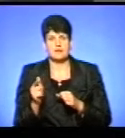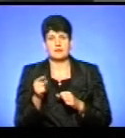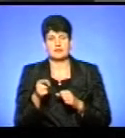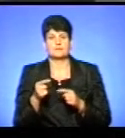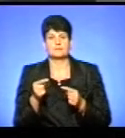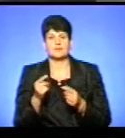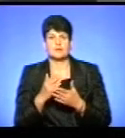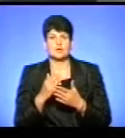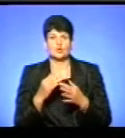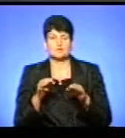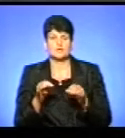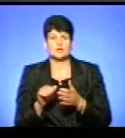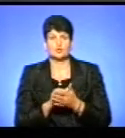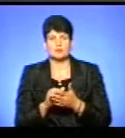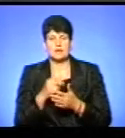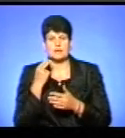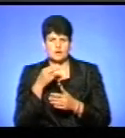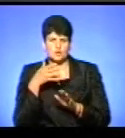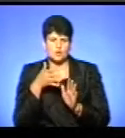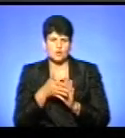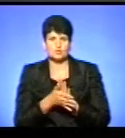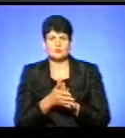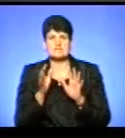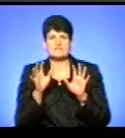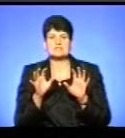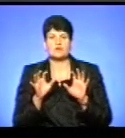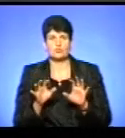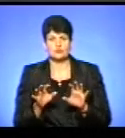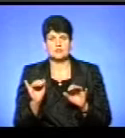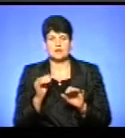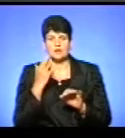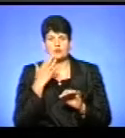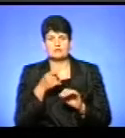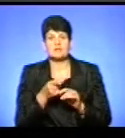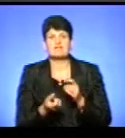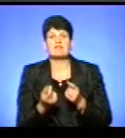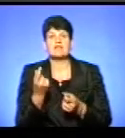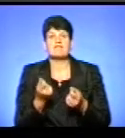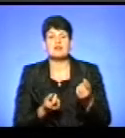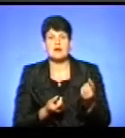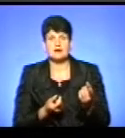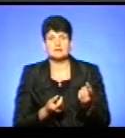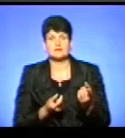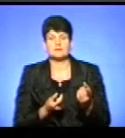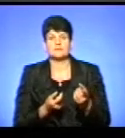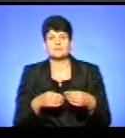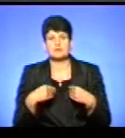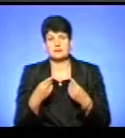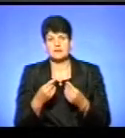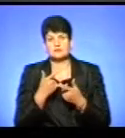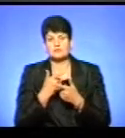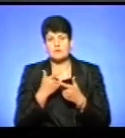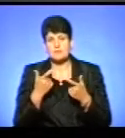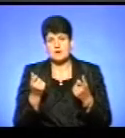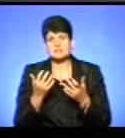дозвілі документи і краще орієнтується в законності. І коли вони виявляють, що над дійсною нам інформацією